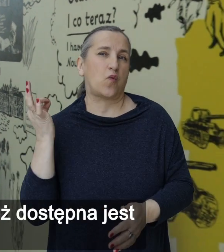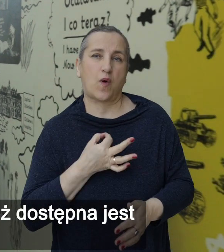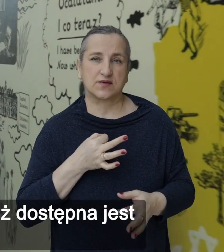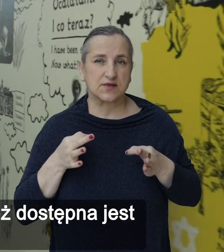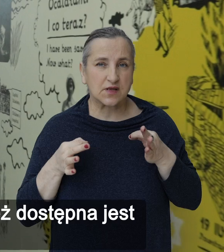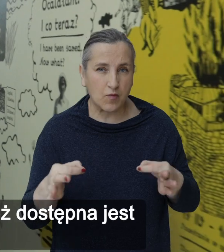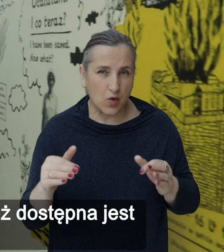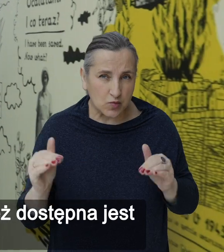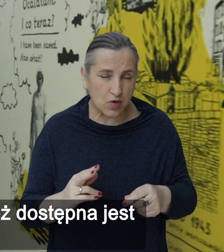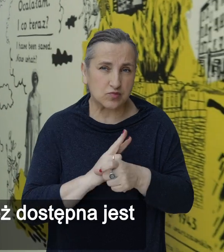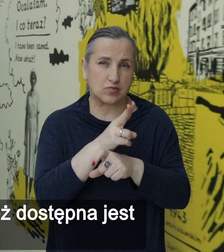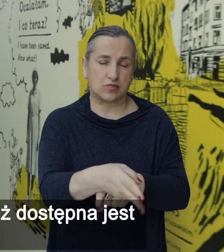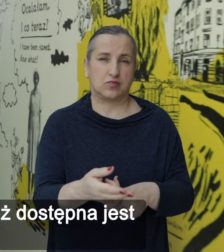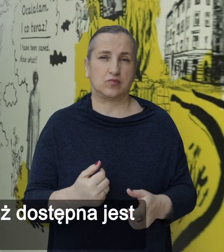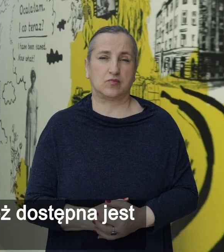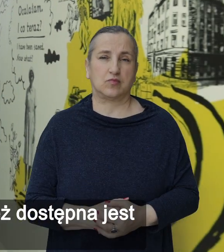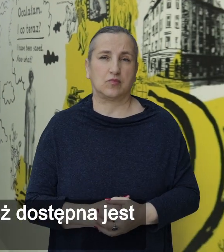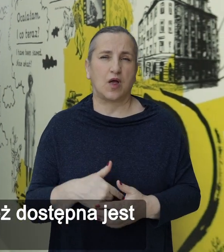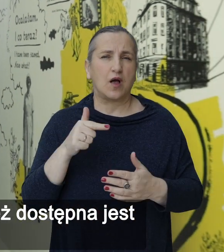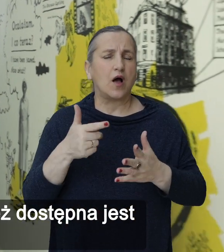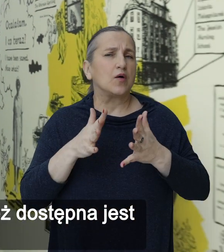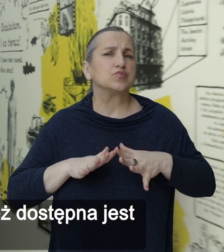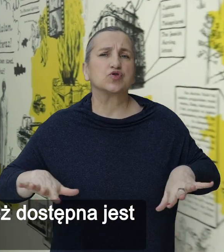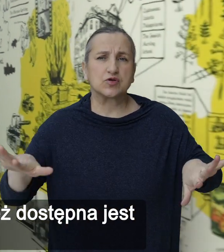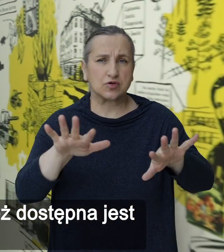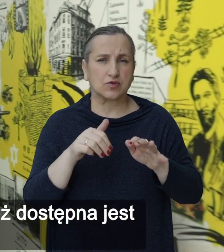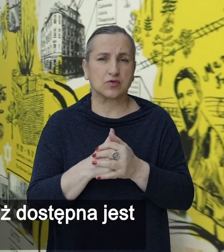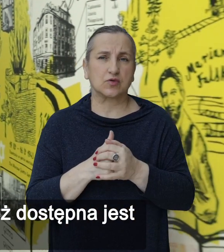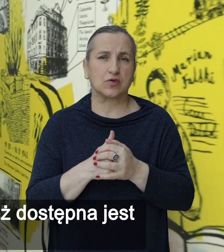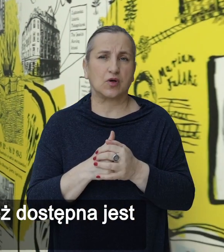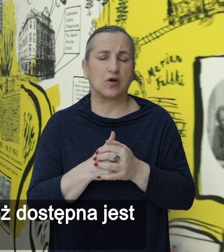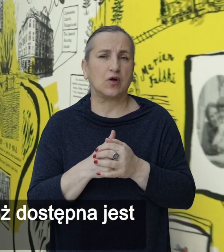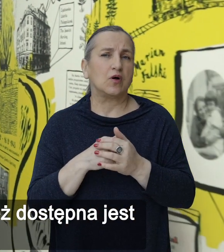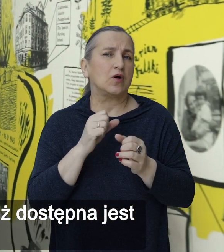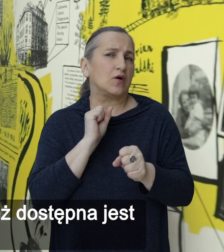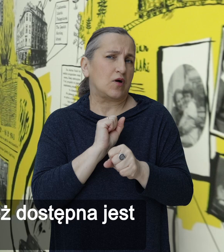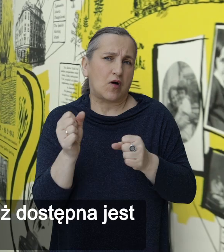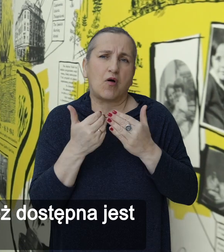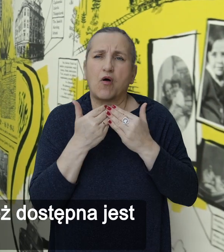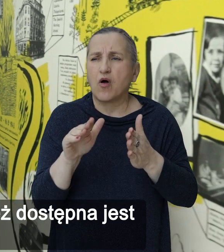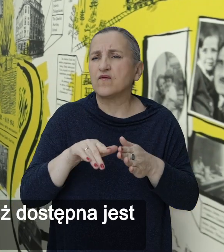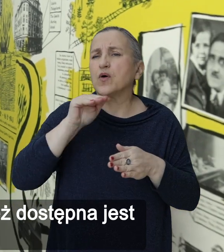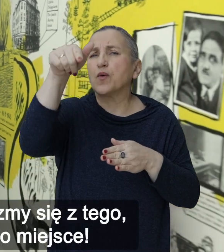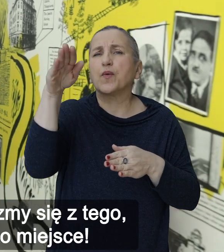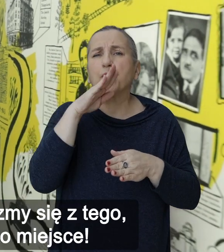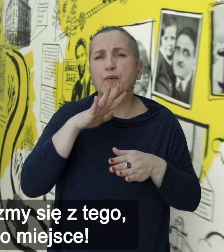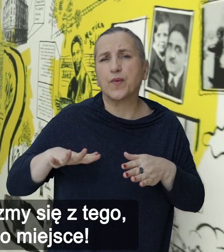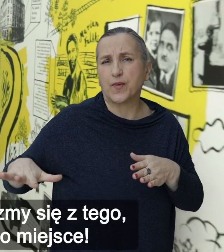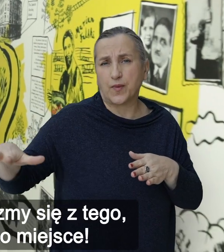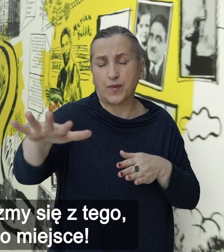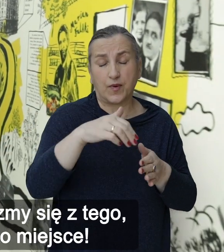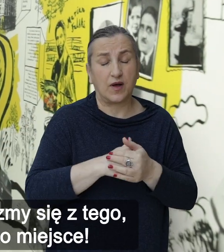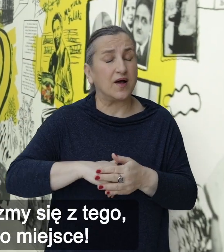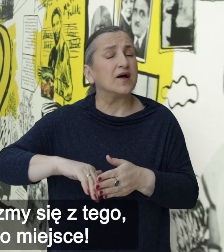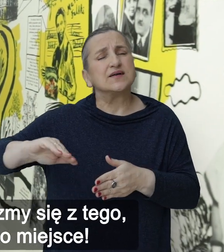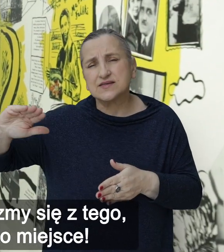samochodem, więc przestrzeń również dostępna jest na zewnątrz. Zapraszamy